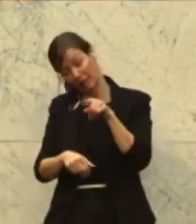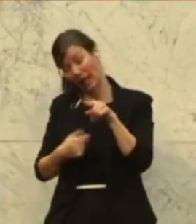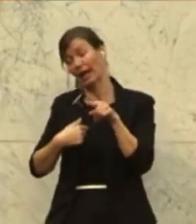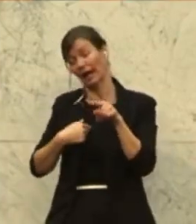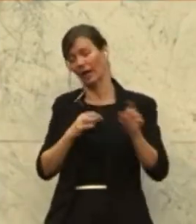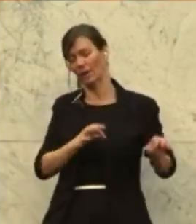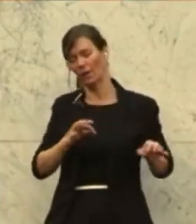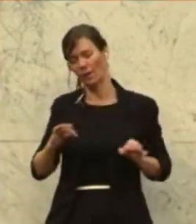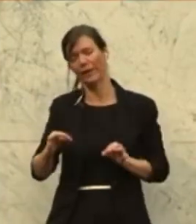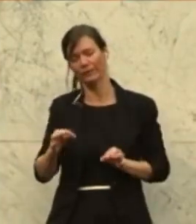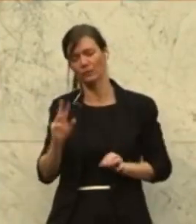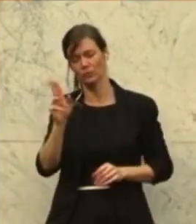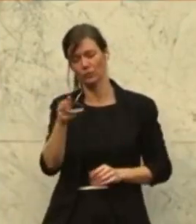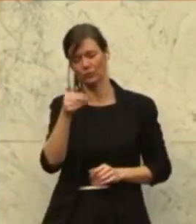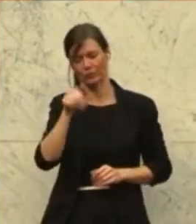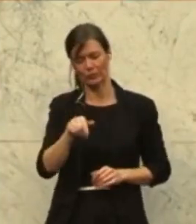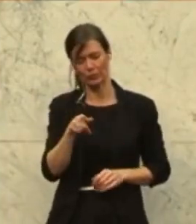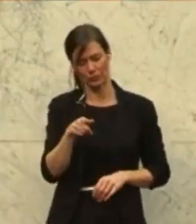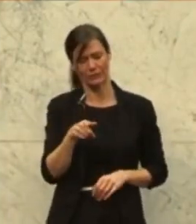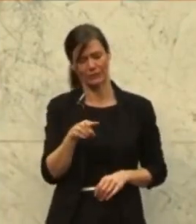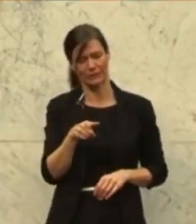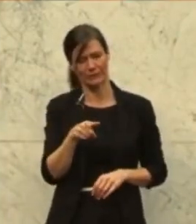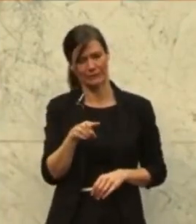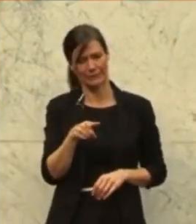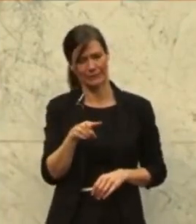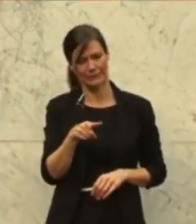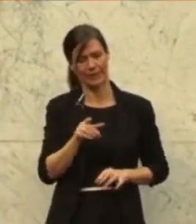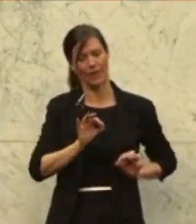geschuldet sehe, aber Sie ganz höflich aufgefordert habe.